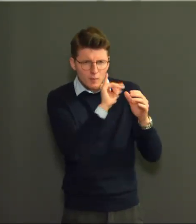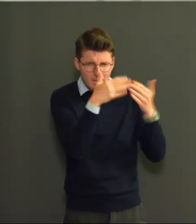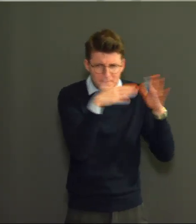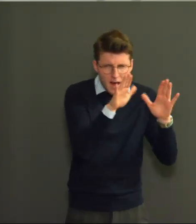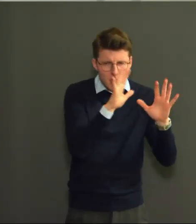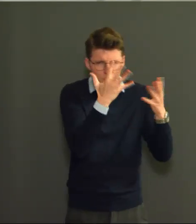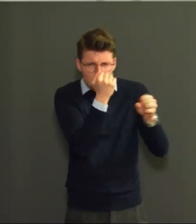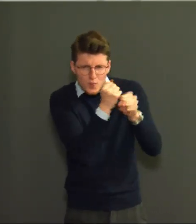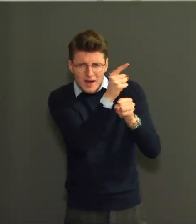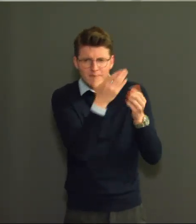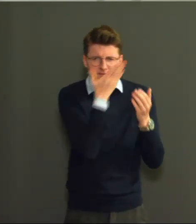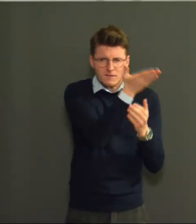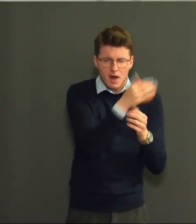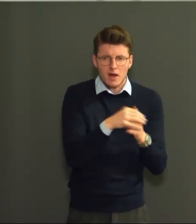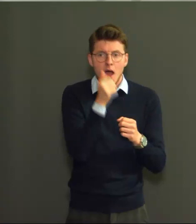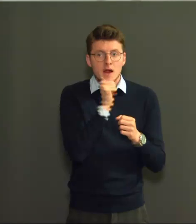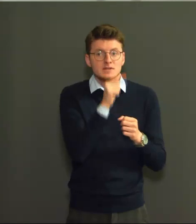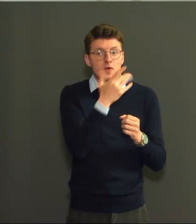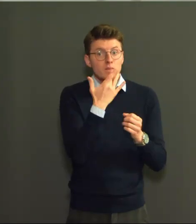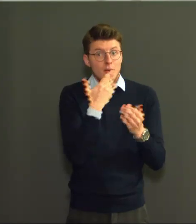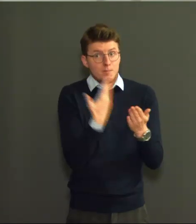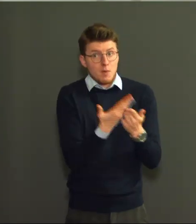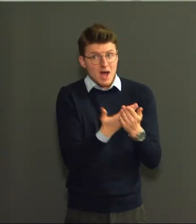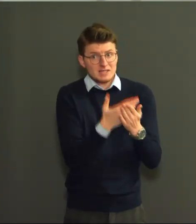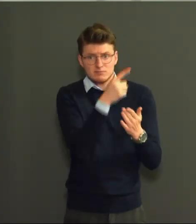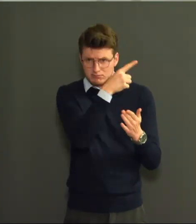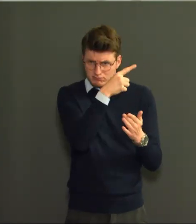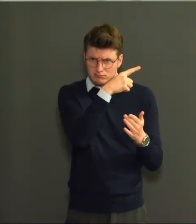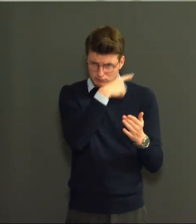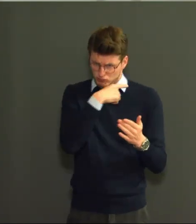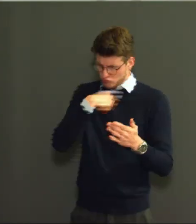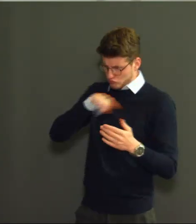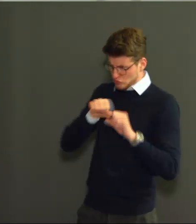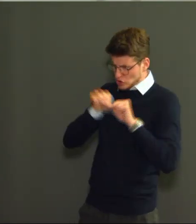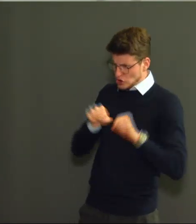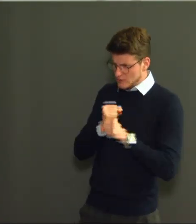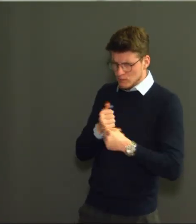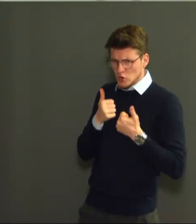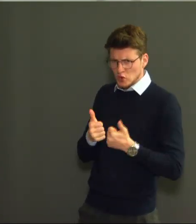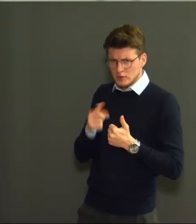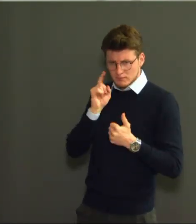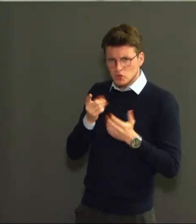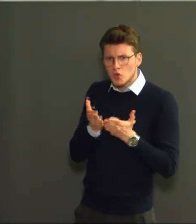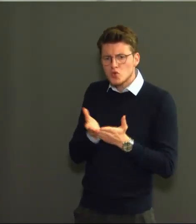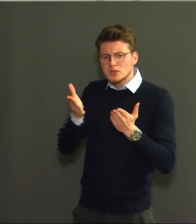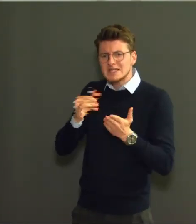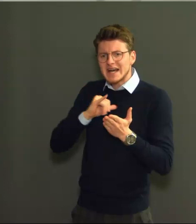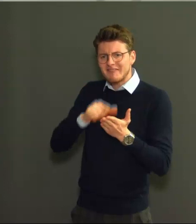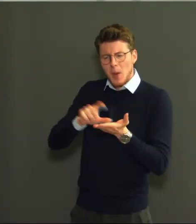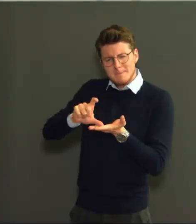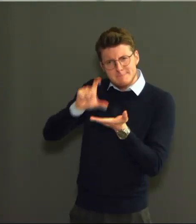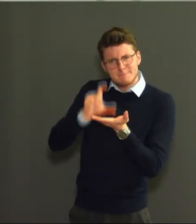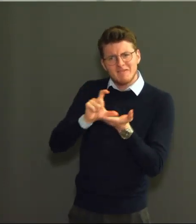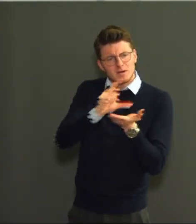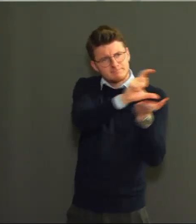systemen, moeten ze hiervoor een uitgebreid dossier indienen met testresultaten die dit bewijzen.